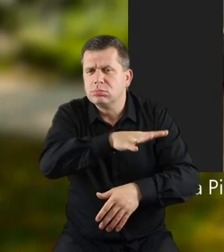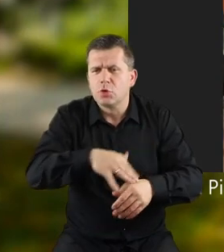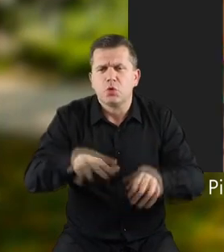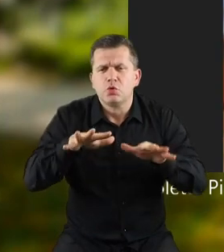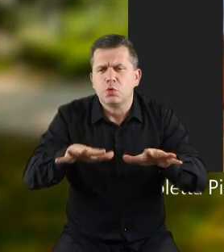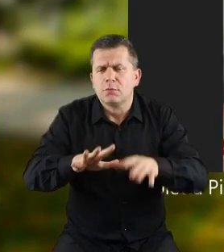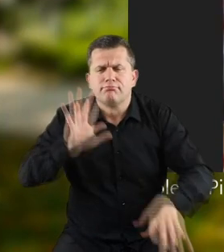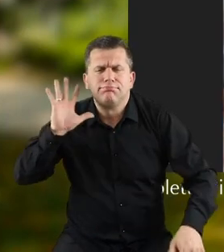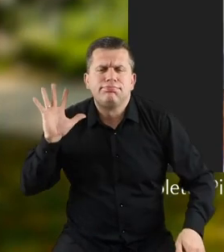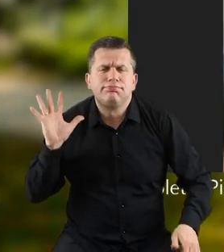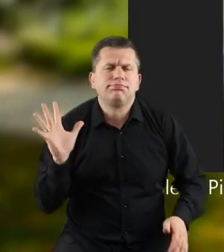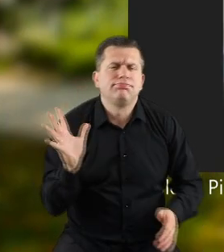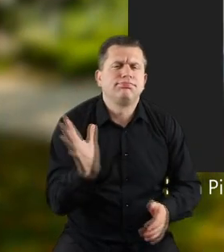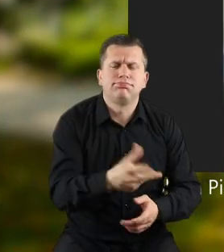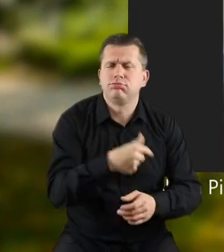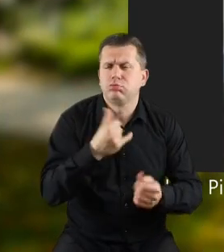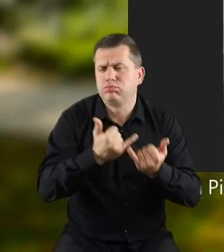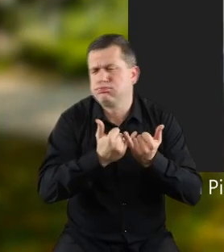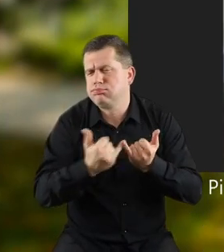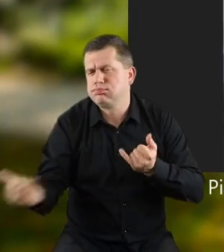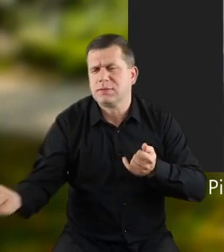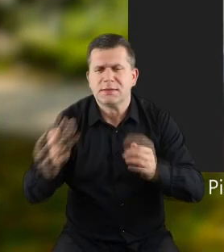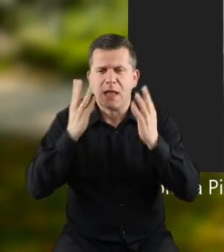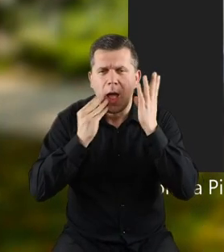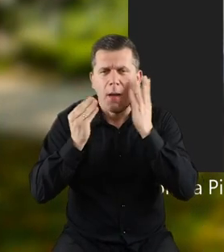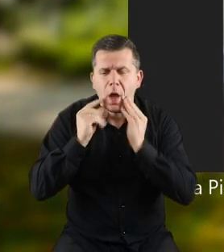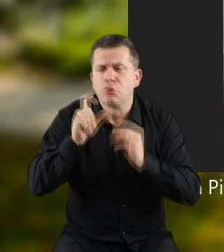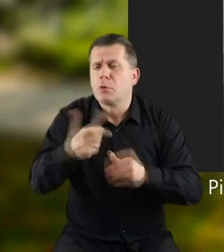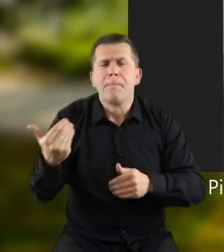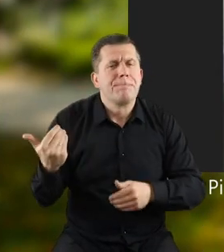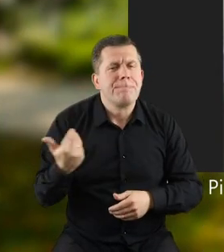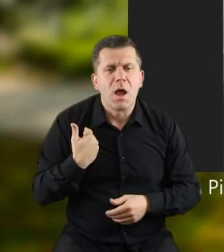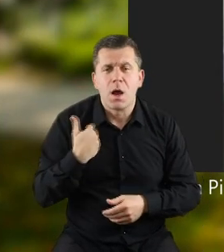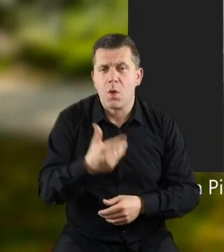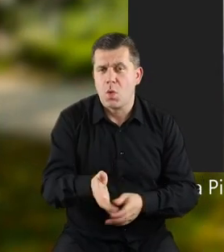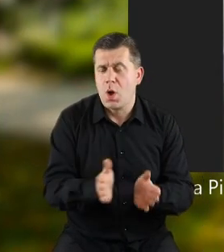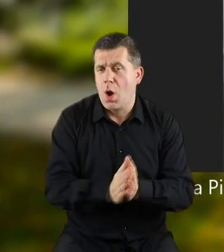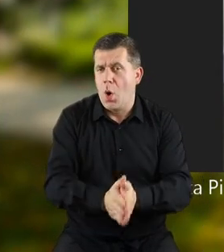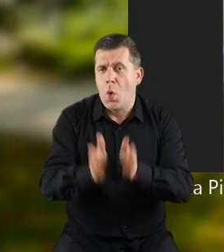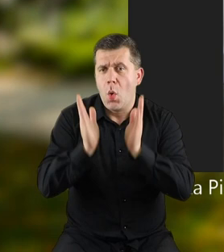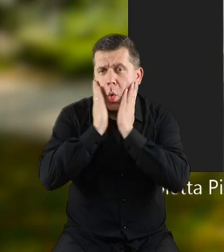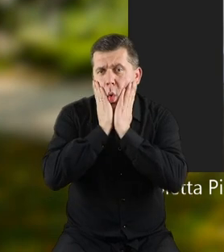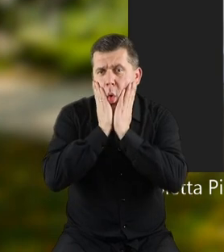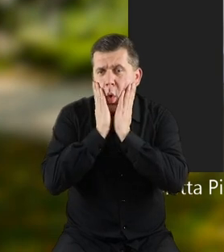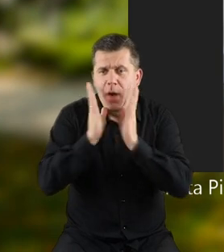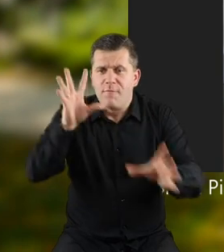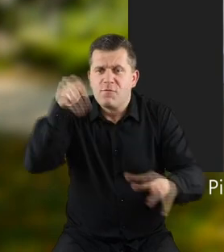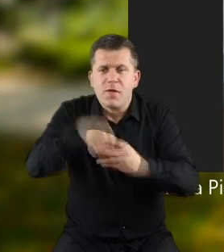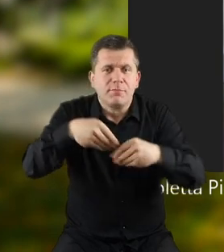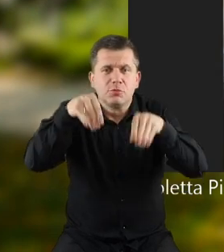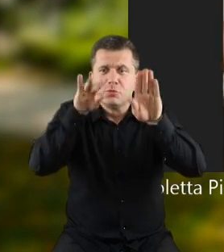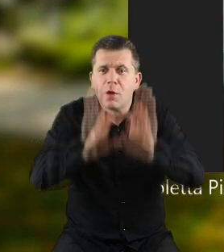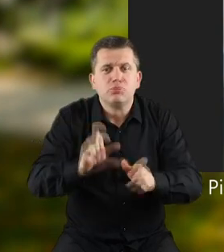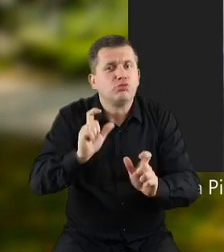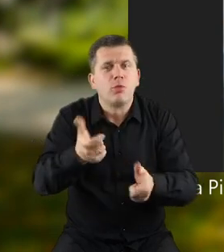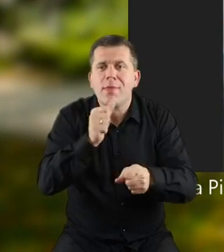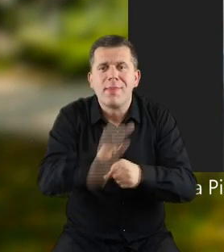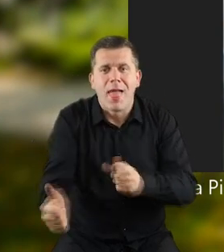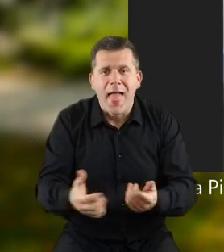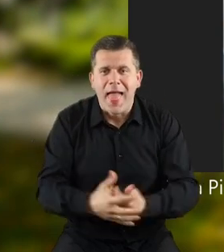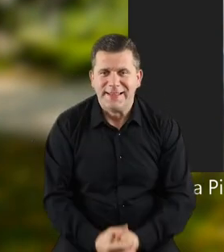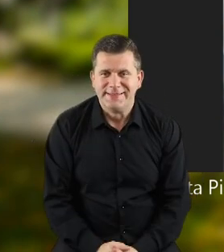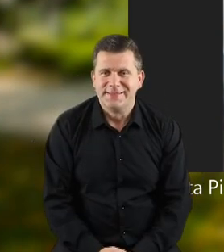na której stało tysiące zabawek. A co tam było? Ojejku, co tam jest w tym sklepie?